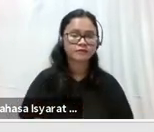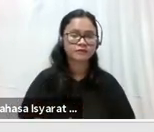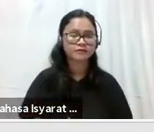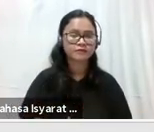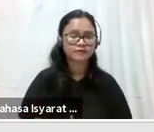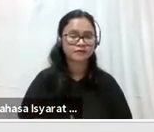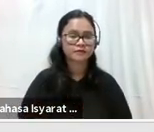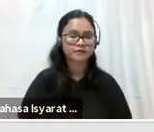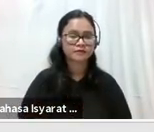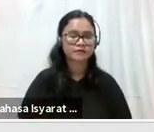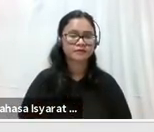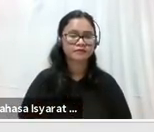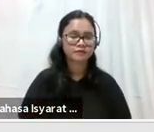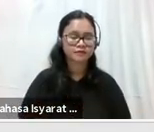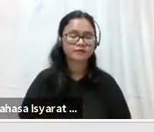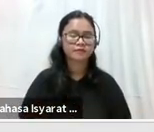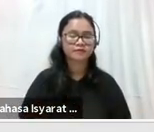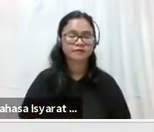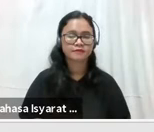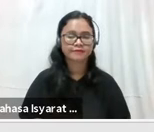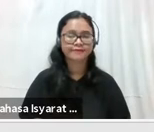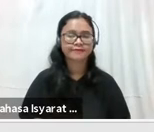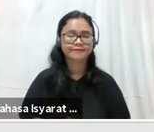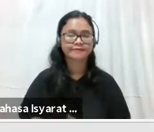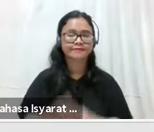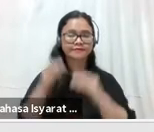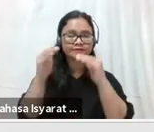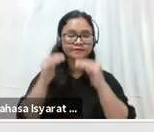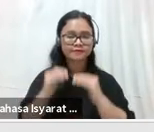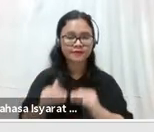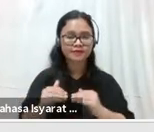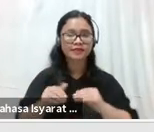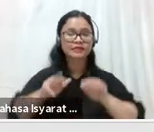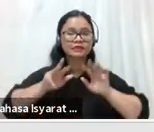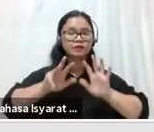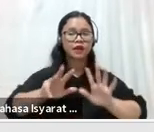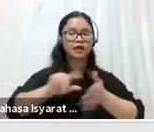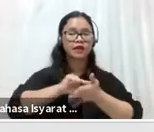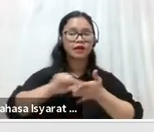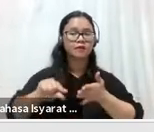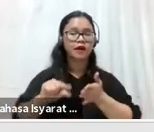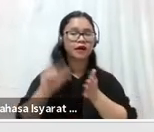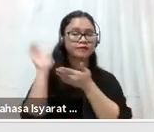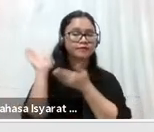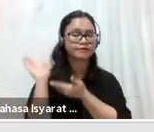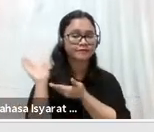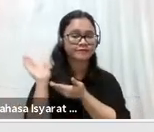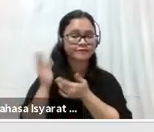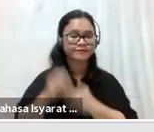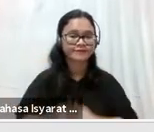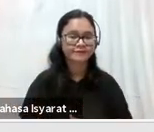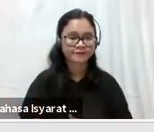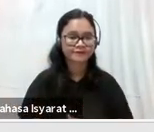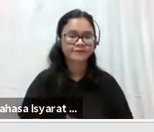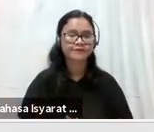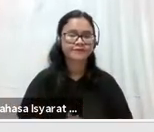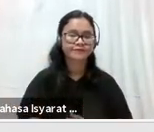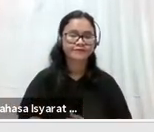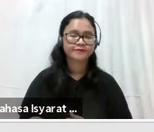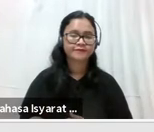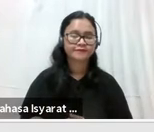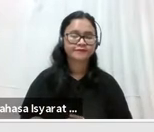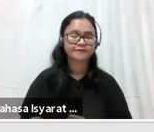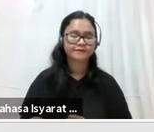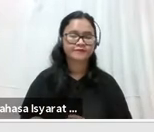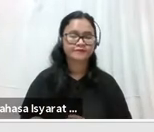Mufidah dalam kurung individu 9. Alam Rahmanda dalam kurung